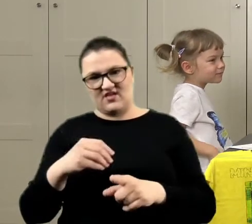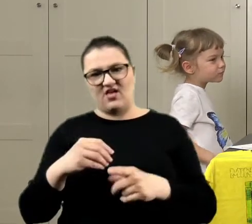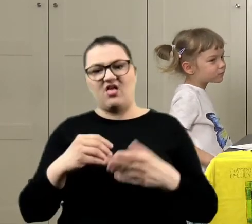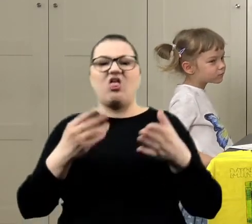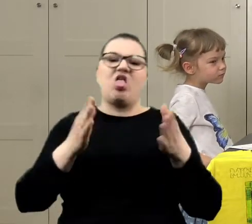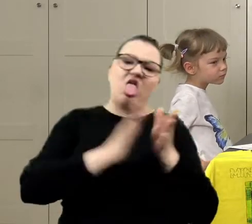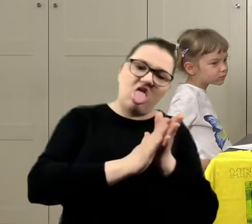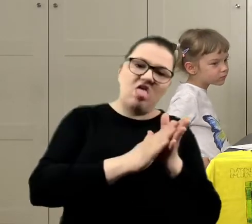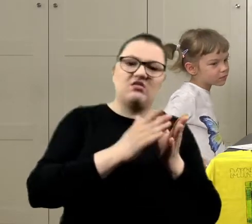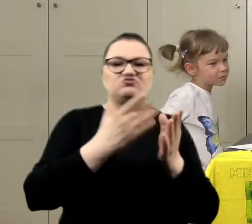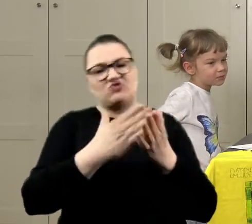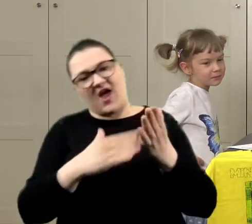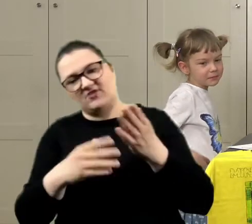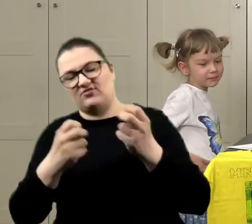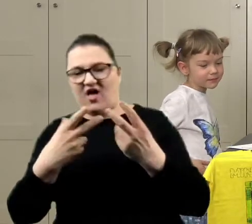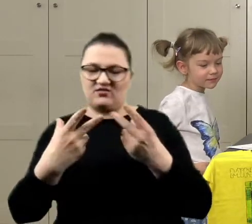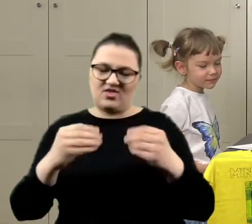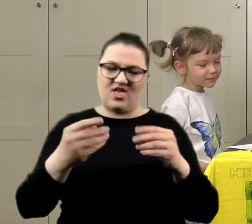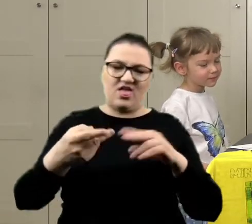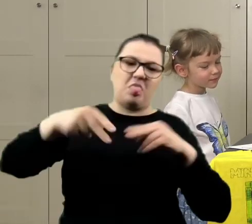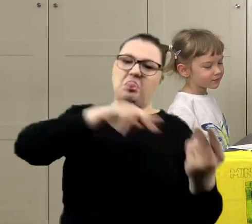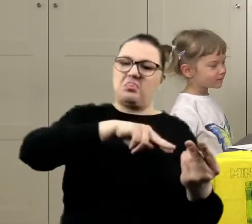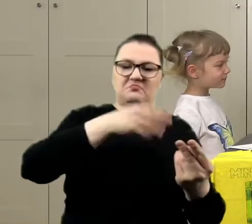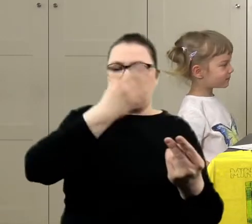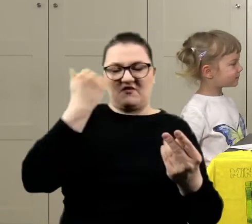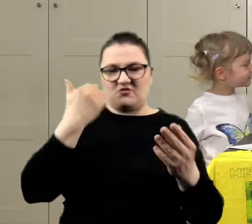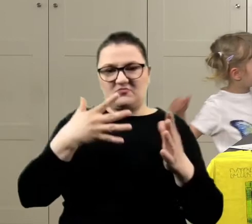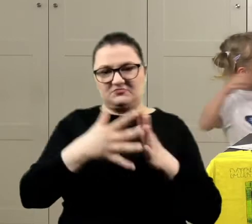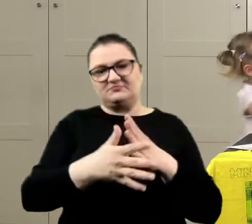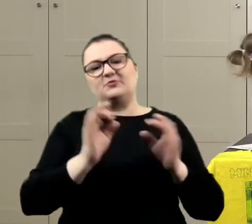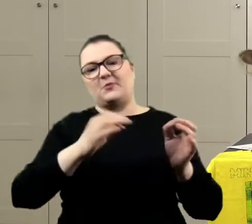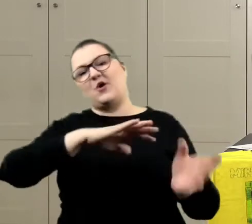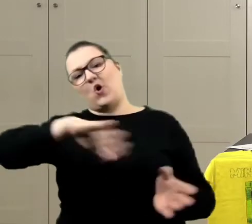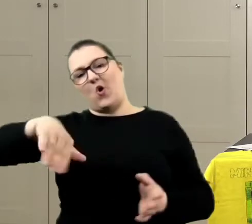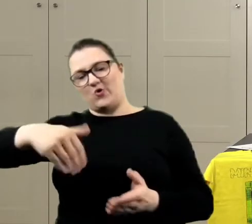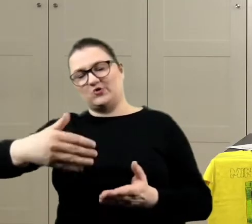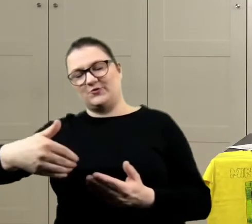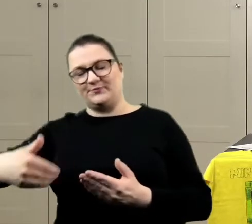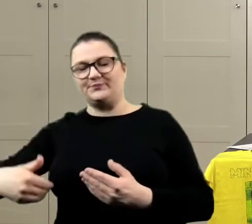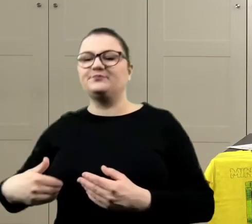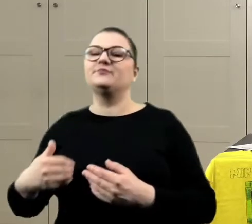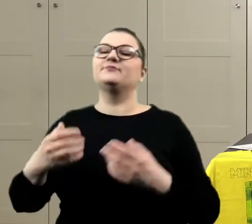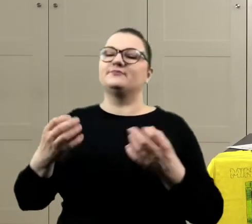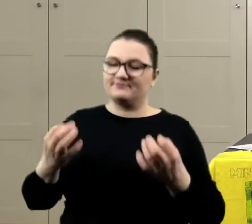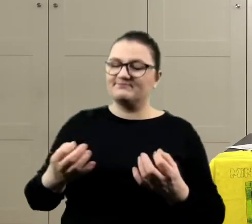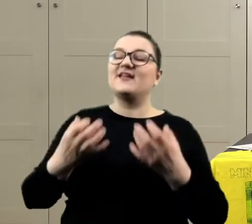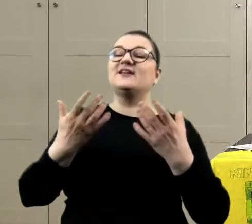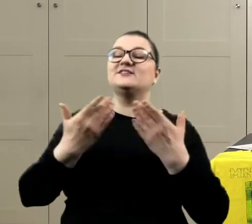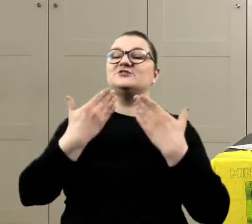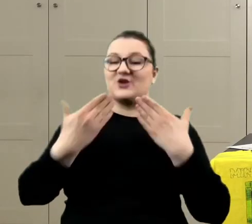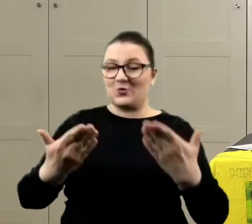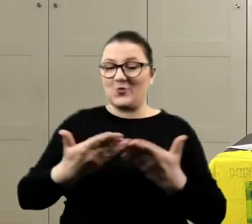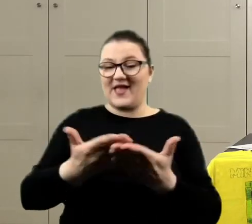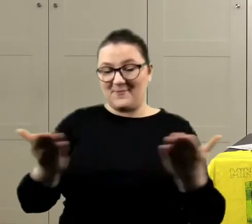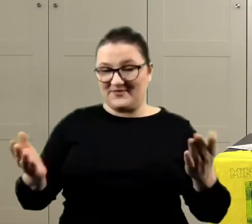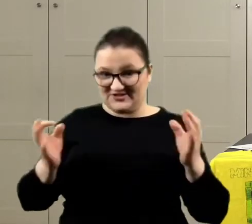odbiła, druga nie, nie wiadomo co by było. Dobrze, chodź do mnie kochanie. To słuchajcie, dziękujemy serdecznie za